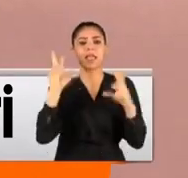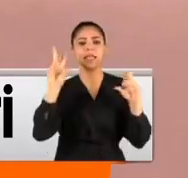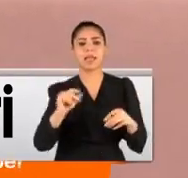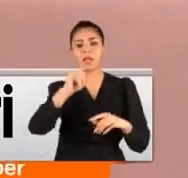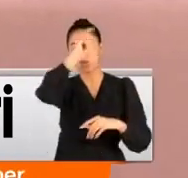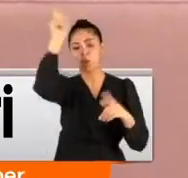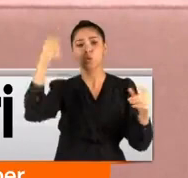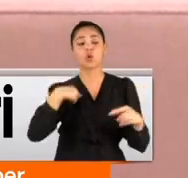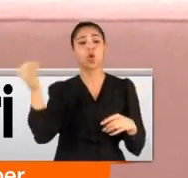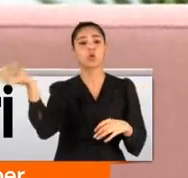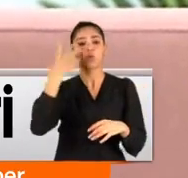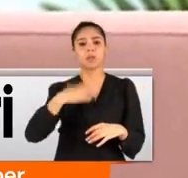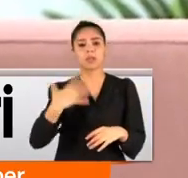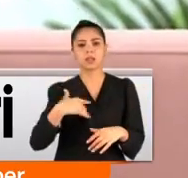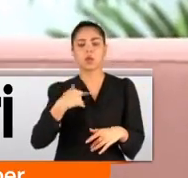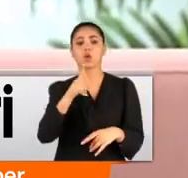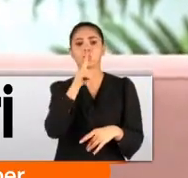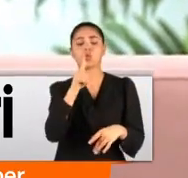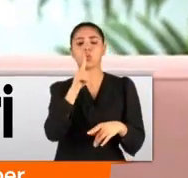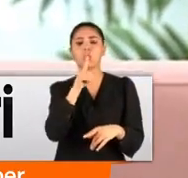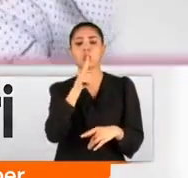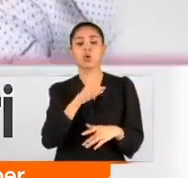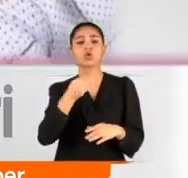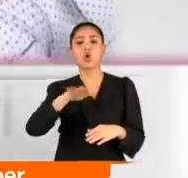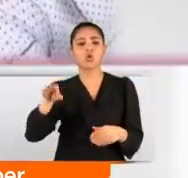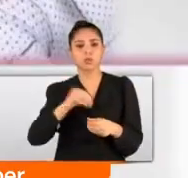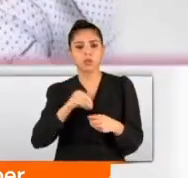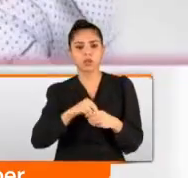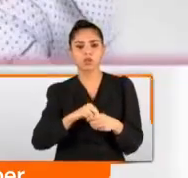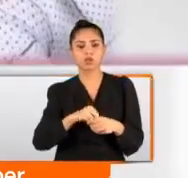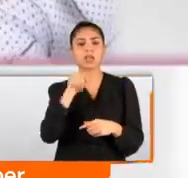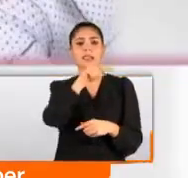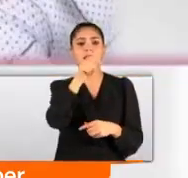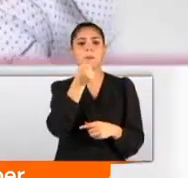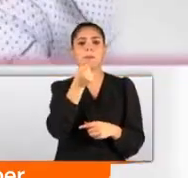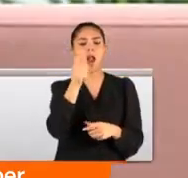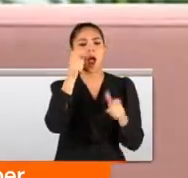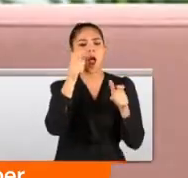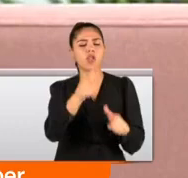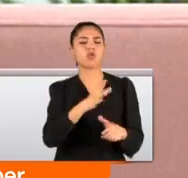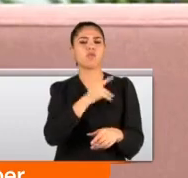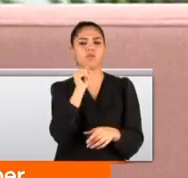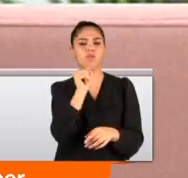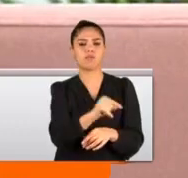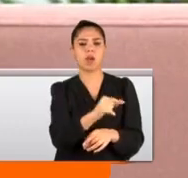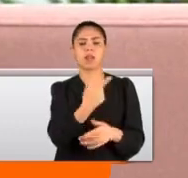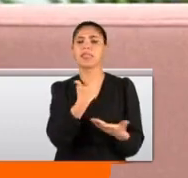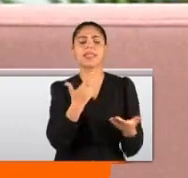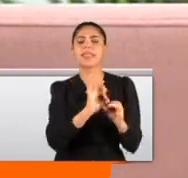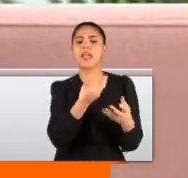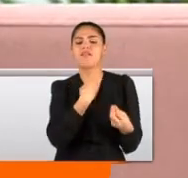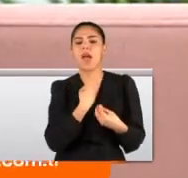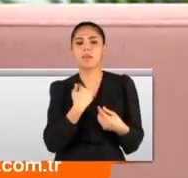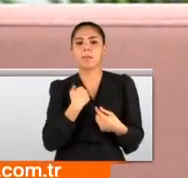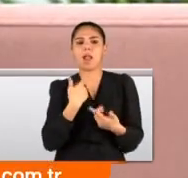duysun sesimi? Bugüne kadar ben çıkartmadım. Çocuklarım için senin paradan, buldan başka gözünü hiçbir şey görmedim. Ne verdin bana? Ne verdin?